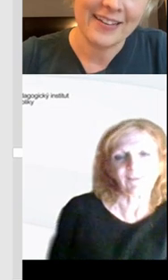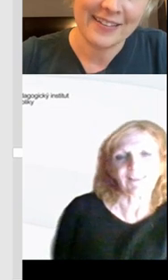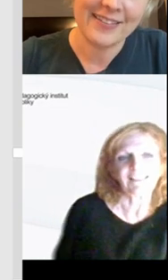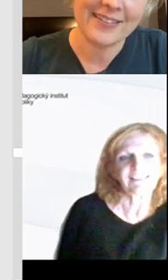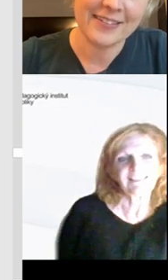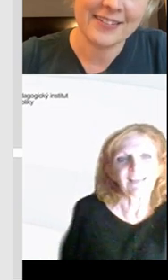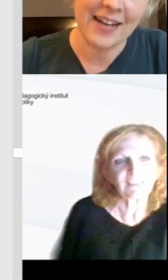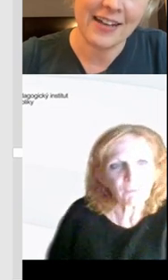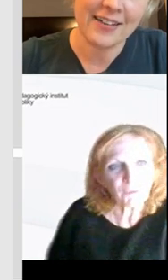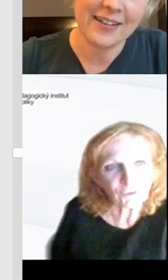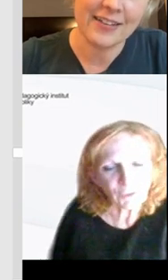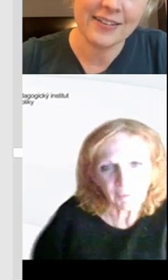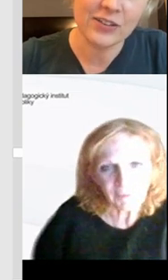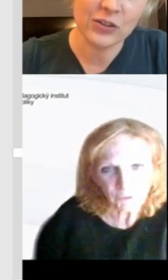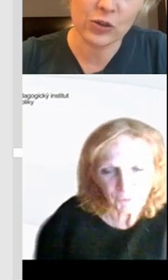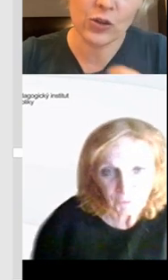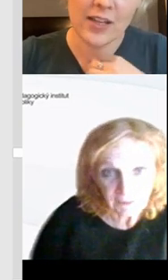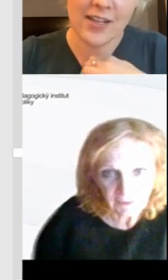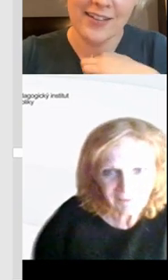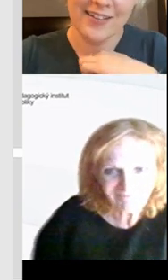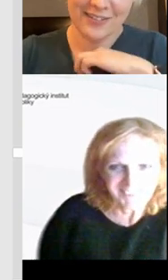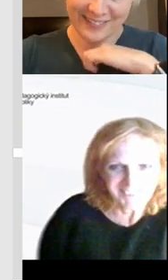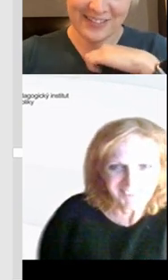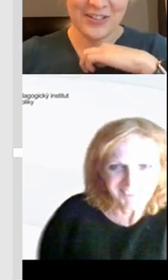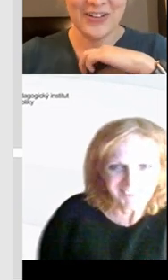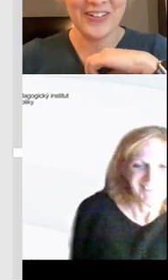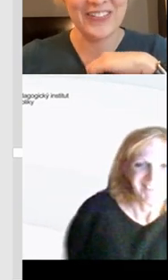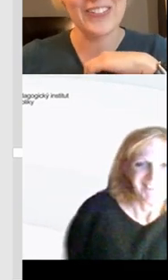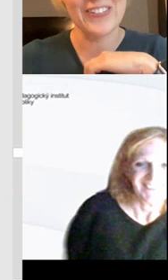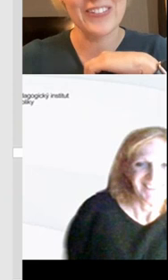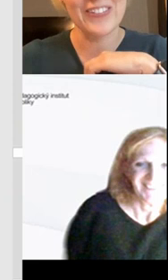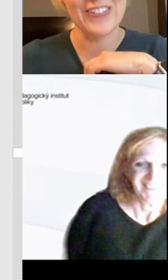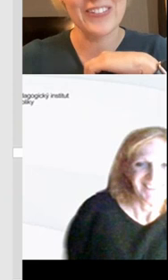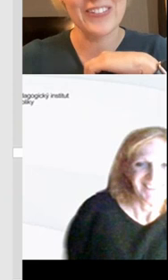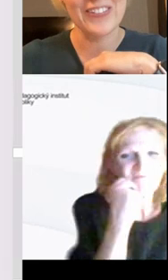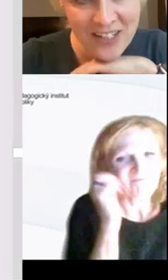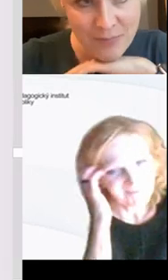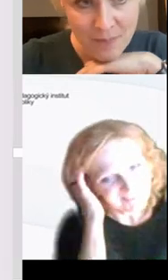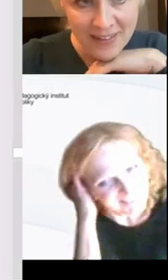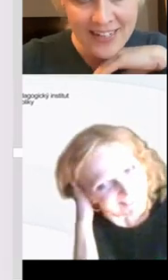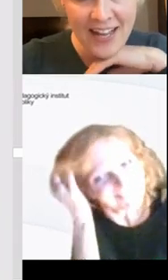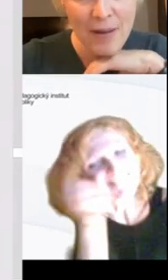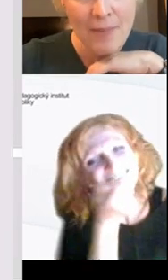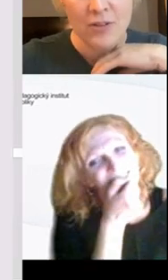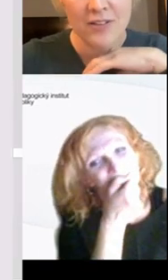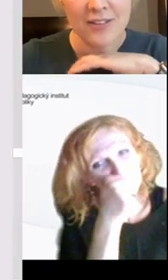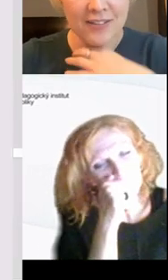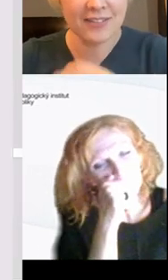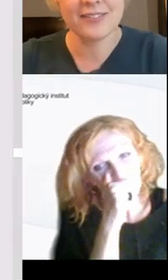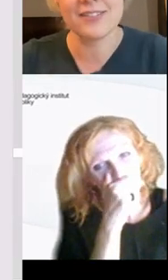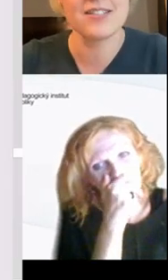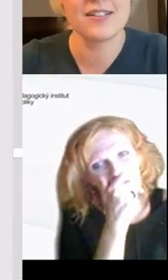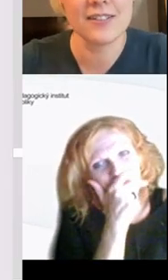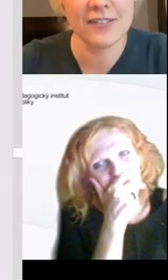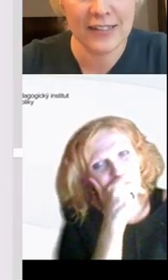krátké vysvětlení. Krátké, protože máme jenom středovníky. Jo, toto není můj materiál. Mám ho